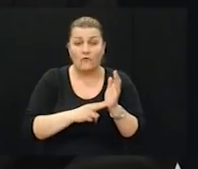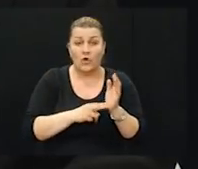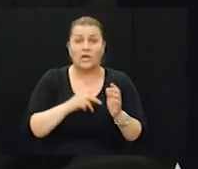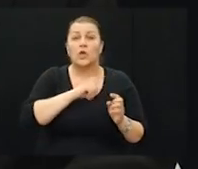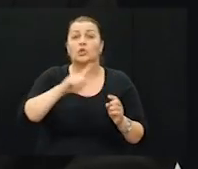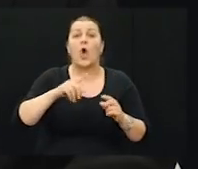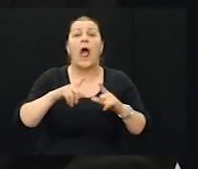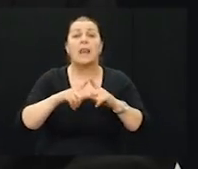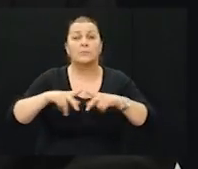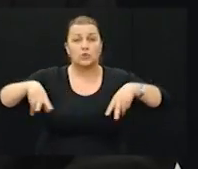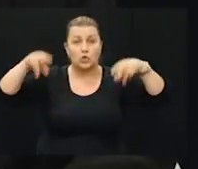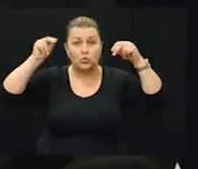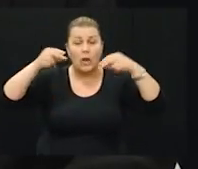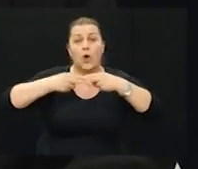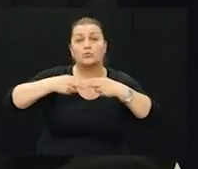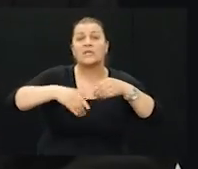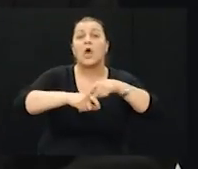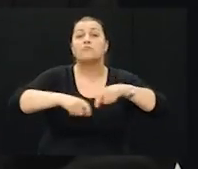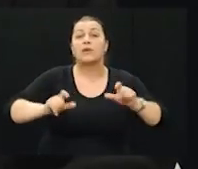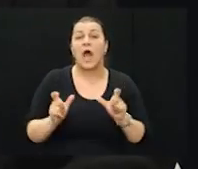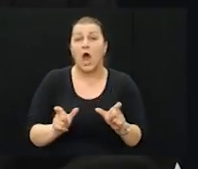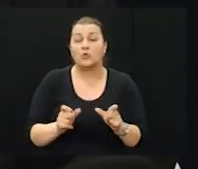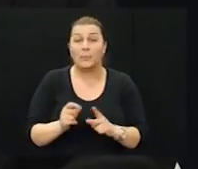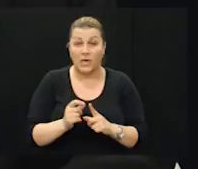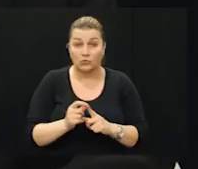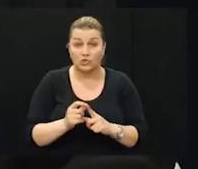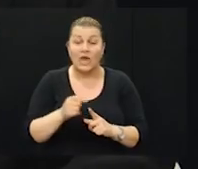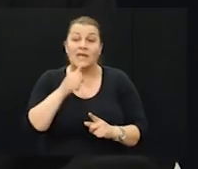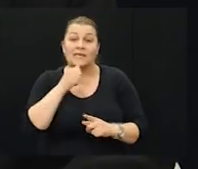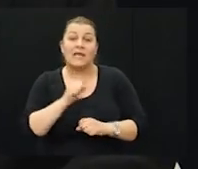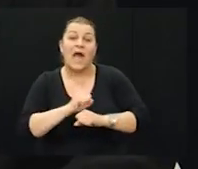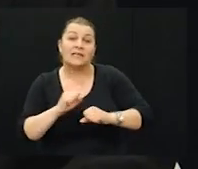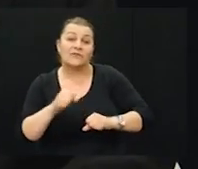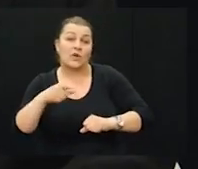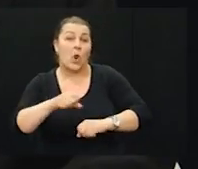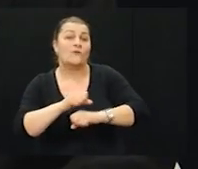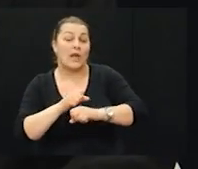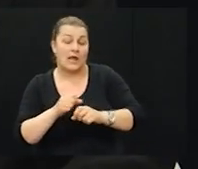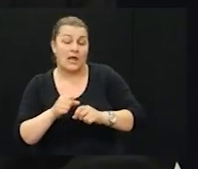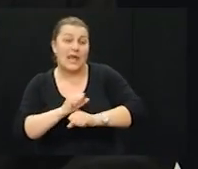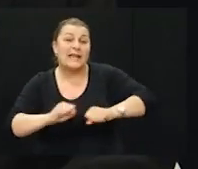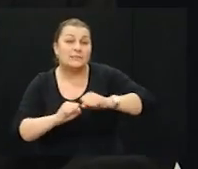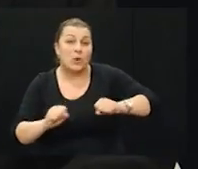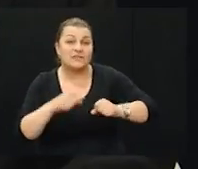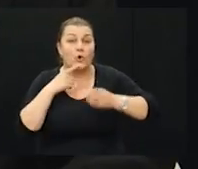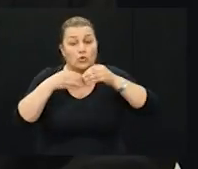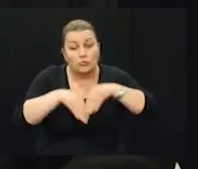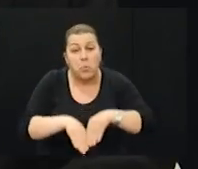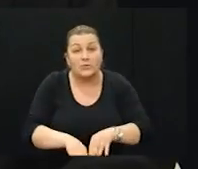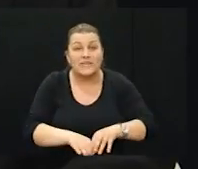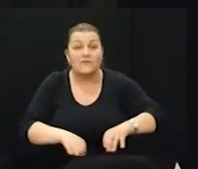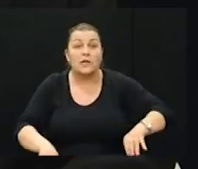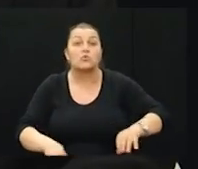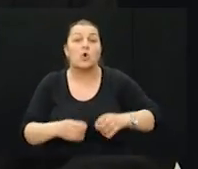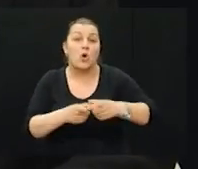područje do Aleviće kule s branom Peruća te aktivirali puno ranije postavljeni eksplozive u samo tijelo brane i tako